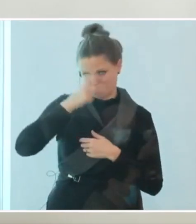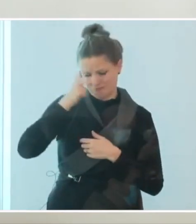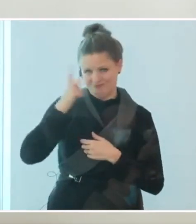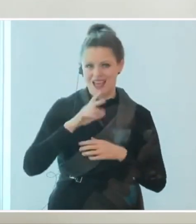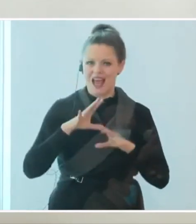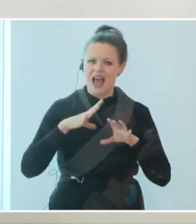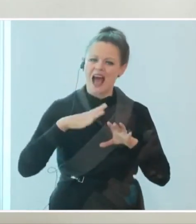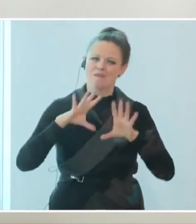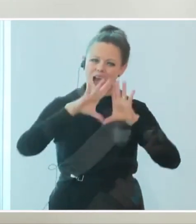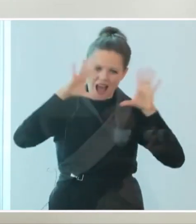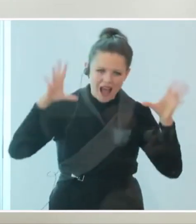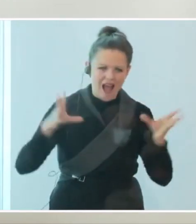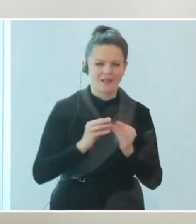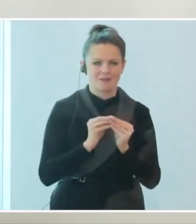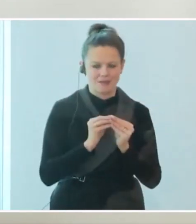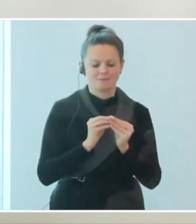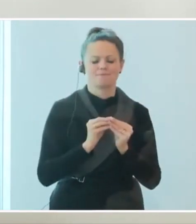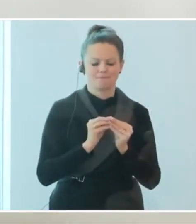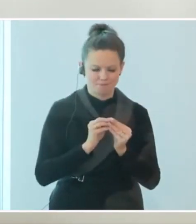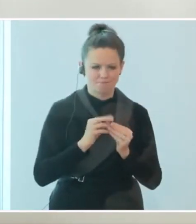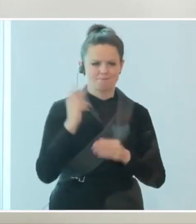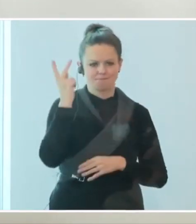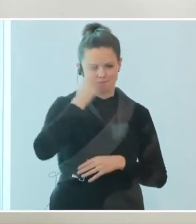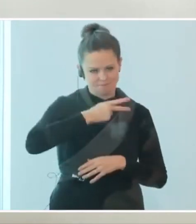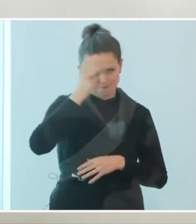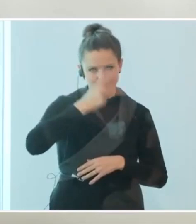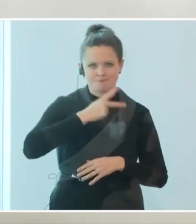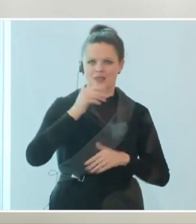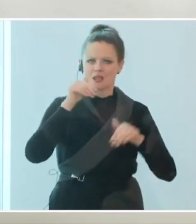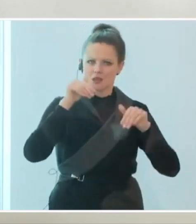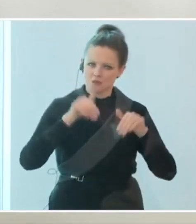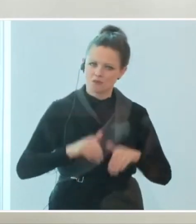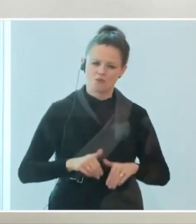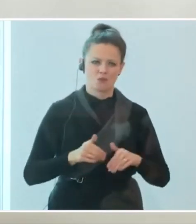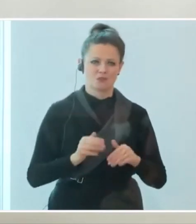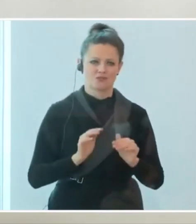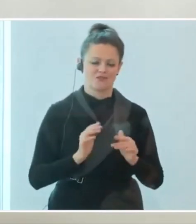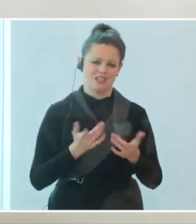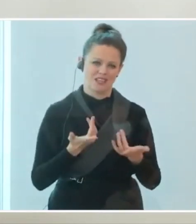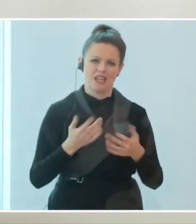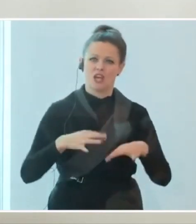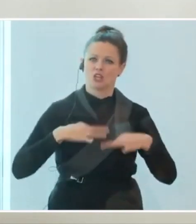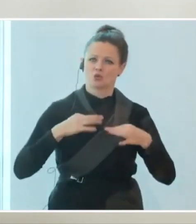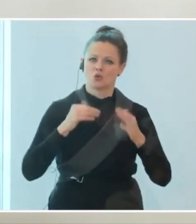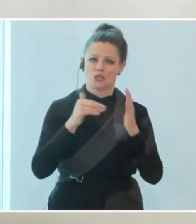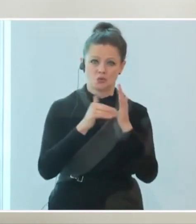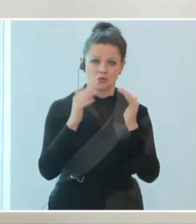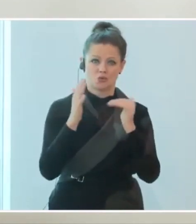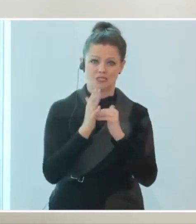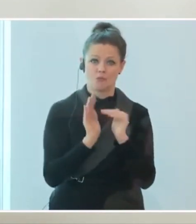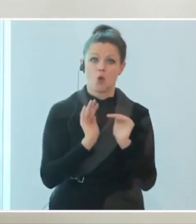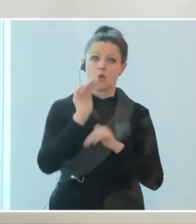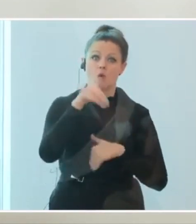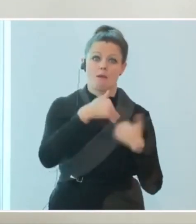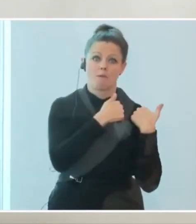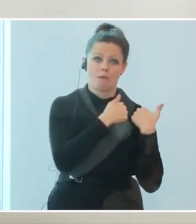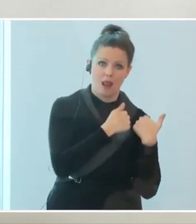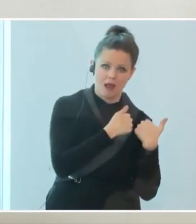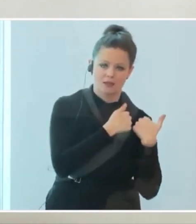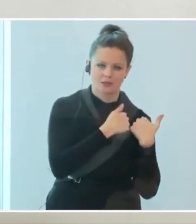und Ganzen überwiegt die Einsicht, dass wir unbedingt die totale Überlastung des Gesundheitssystems vermeiden müssen und von überall her hier